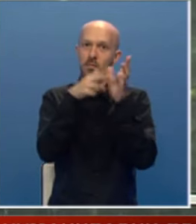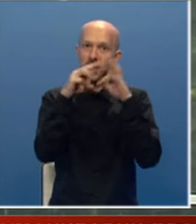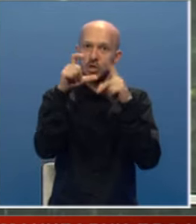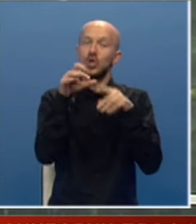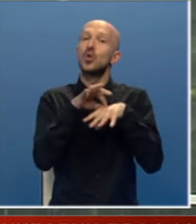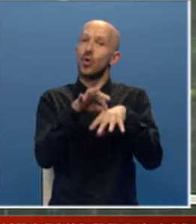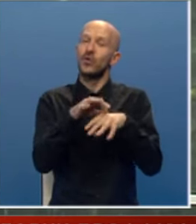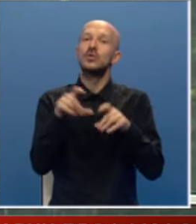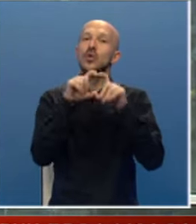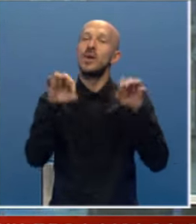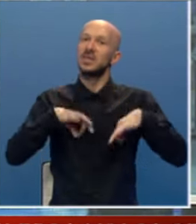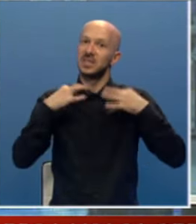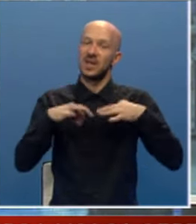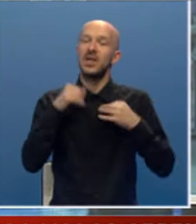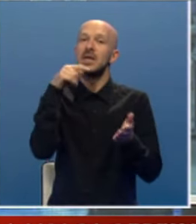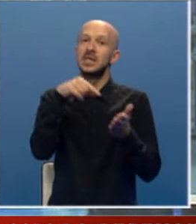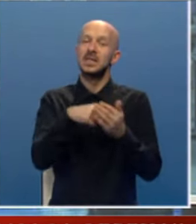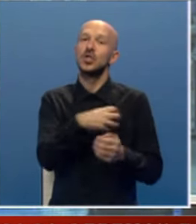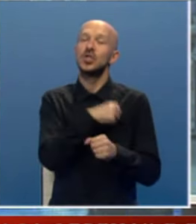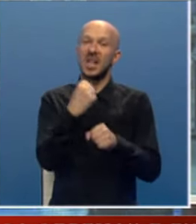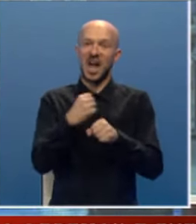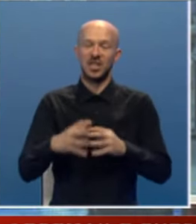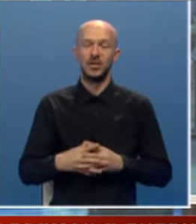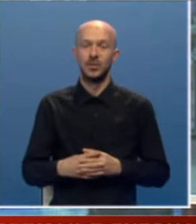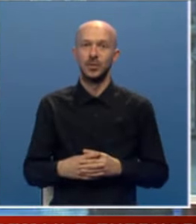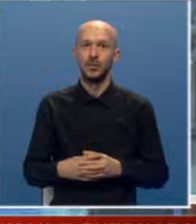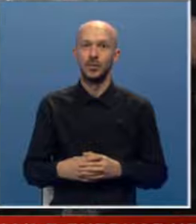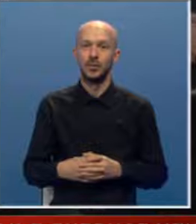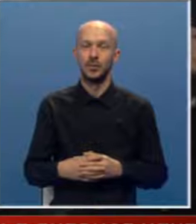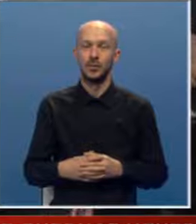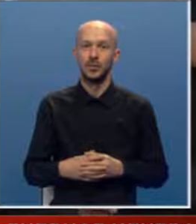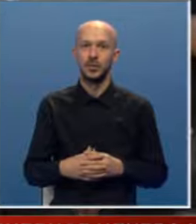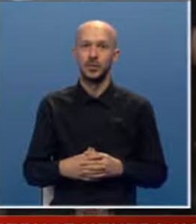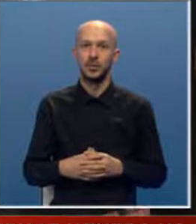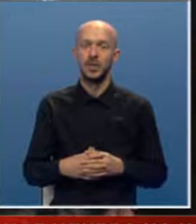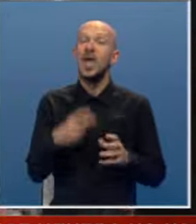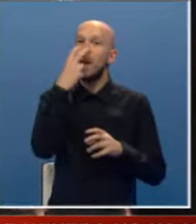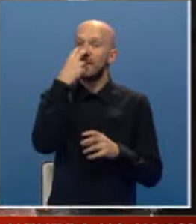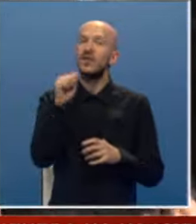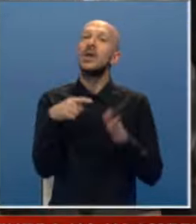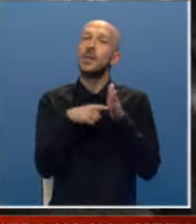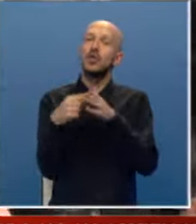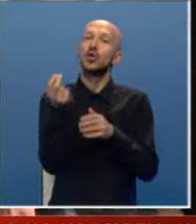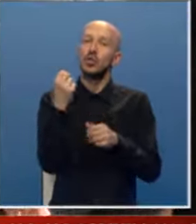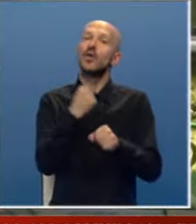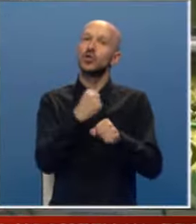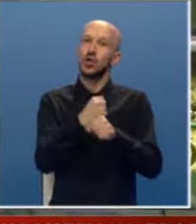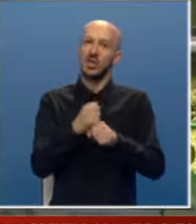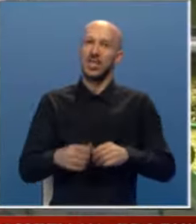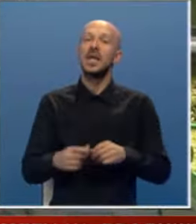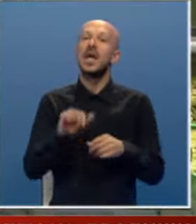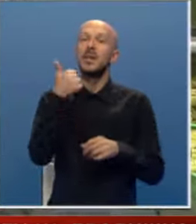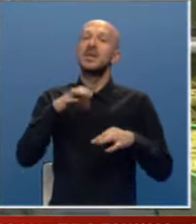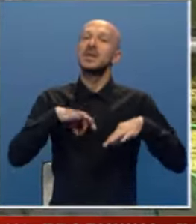i rukovodstvom Doma zdravlja i Centra za socijalni rad. Prnjavor je primjer dobrog funkcionisanja